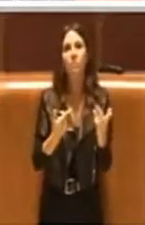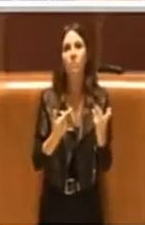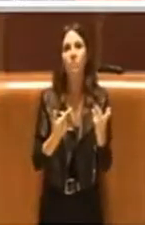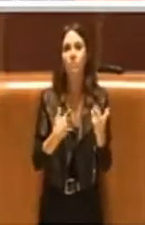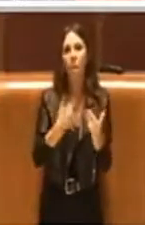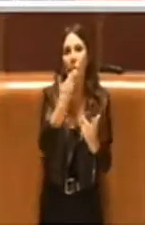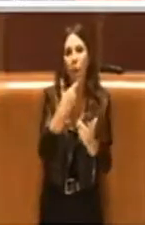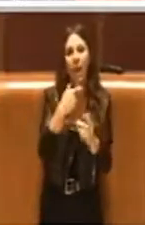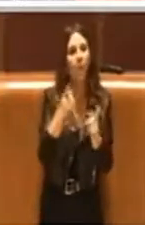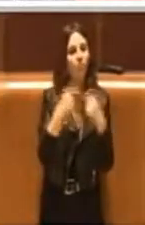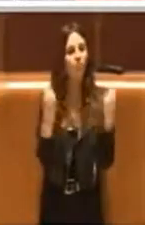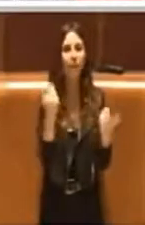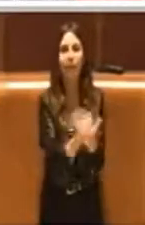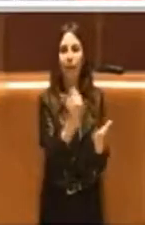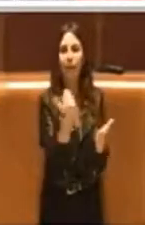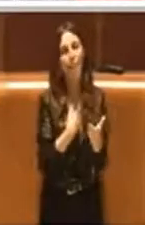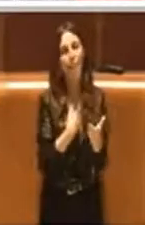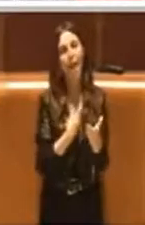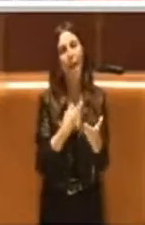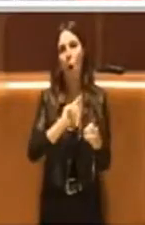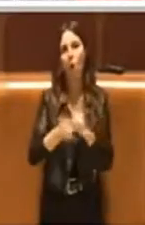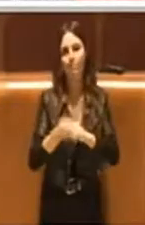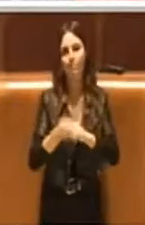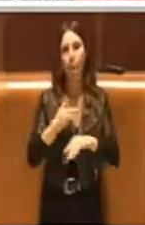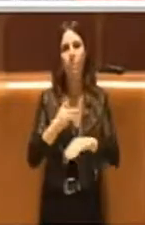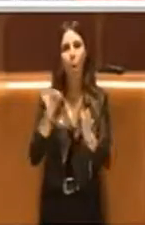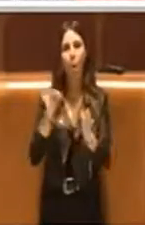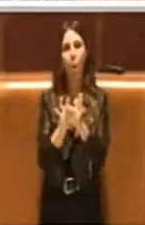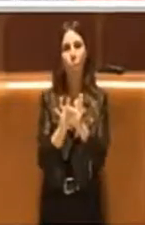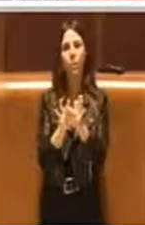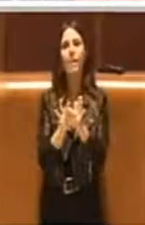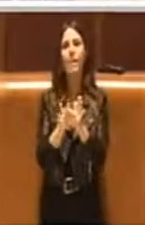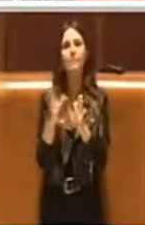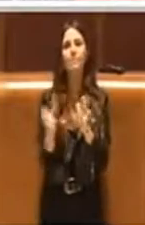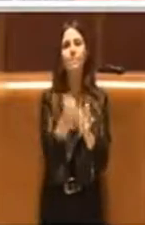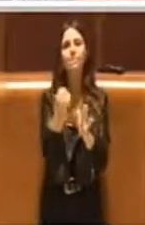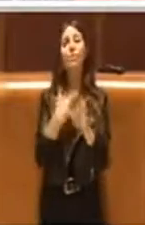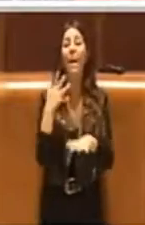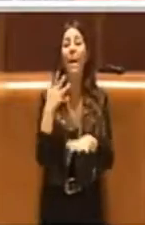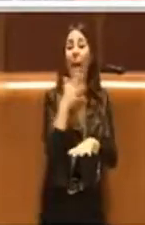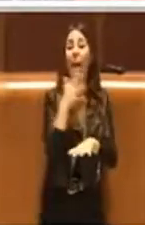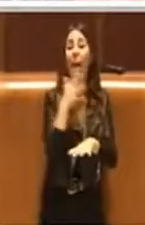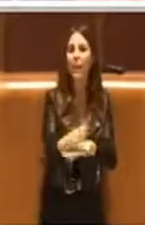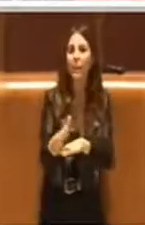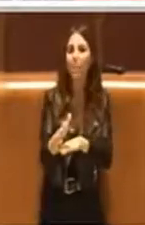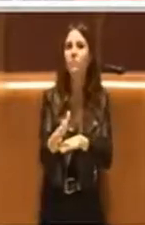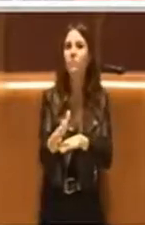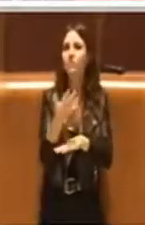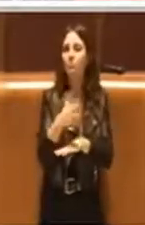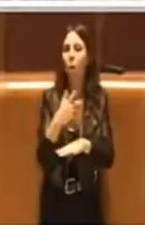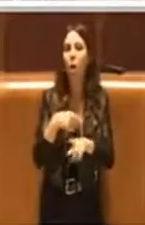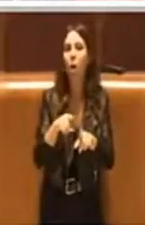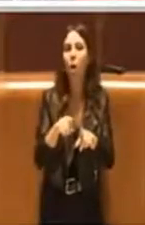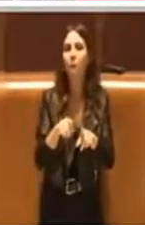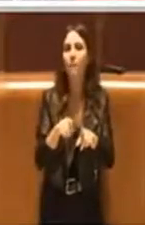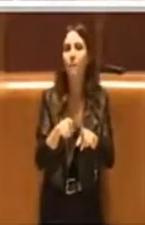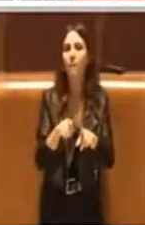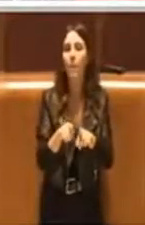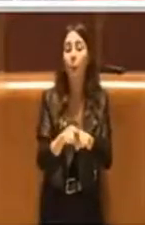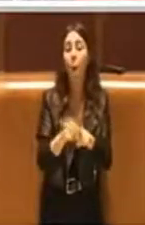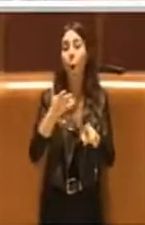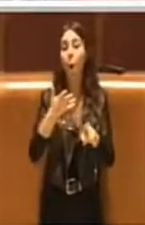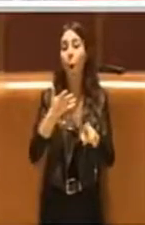vista, entrerei poi più nel merito e ci sono già tanti interventi in realtà, alcuni sono in gara, altri sono già in fase di cambiamento e